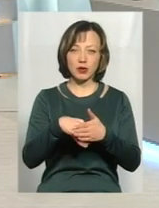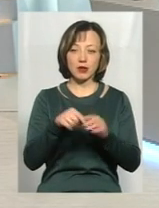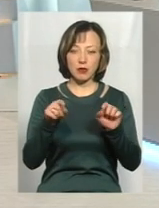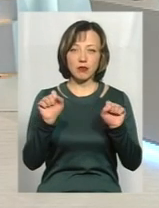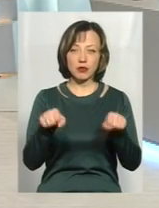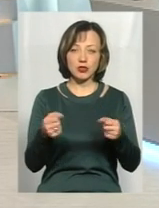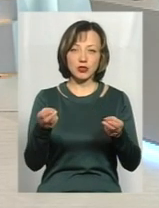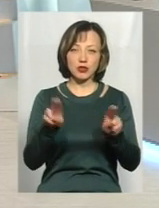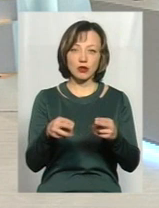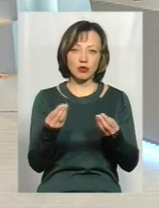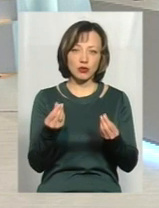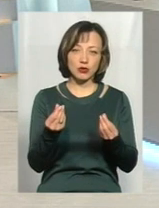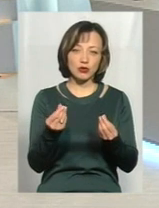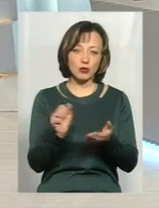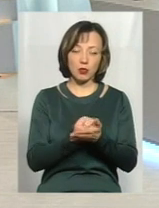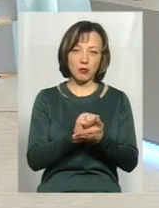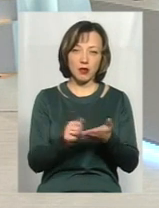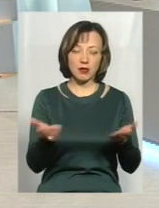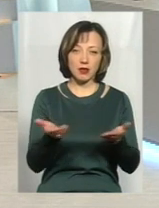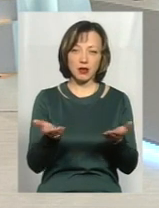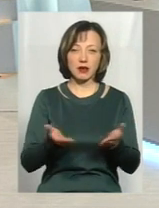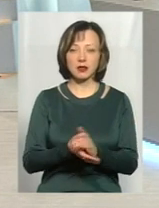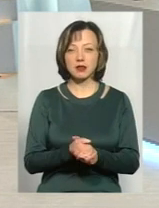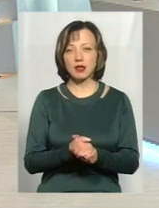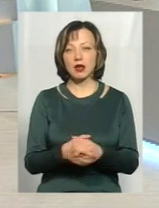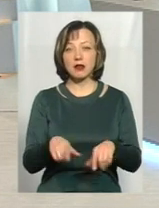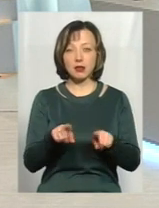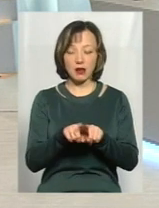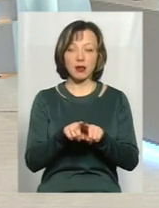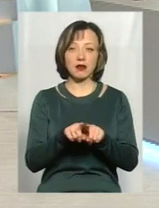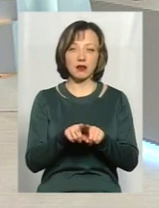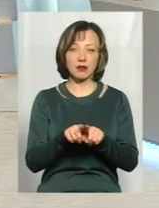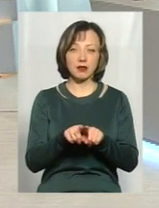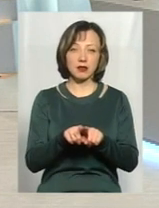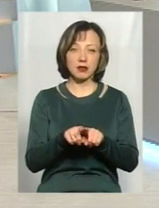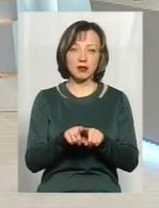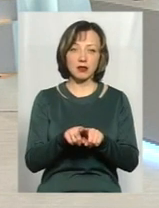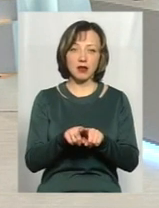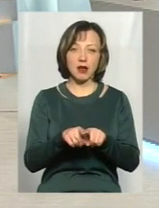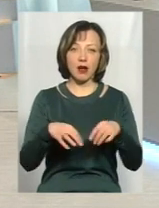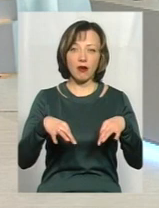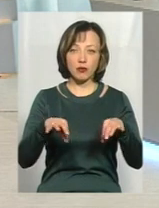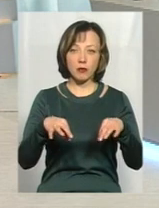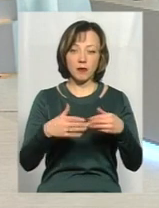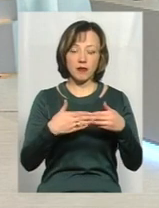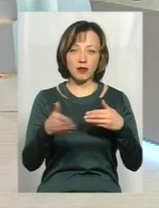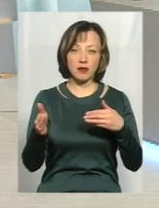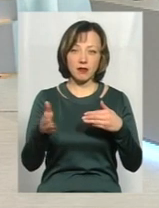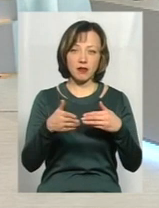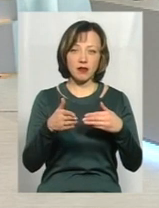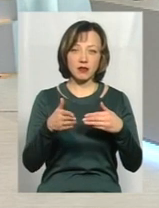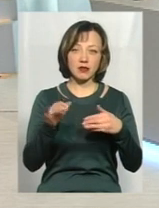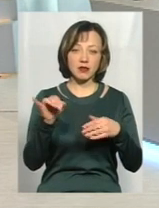там можуть залишатися гроші, чи документи якісь. То таким чином автомобіль потім відкривають і